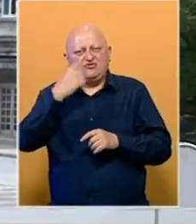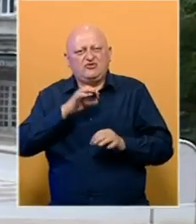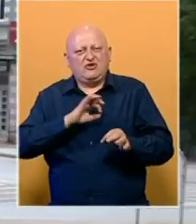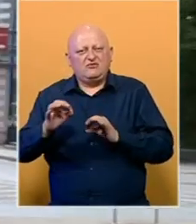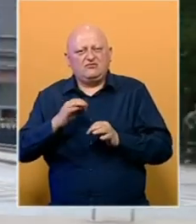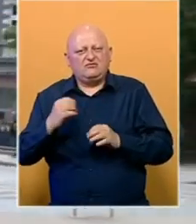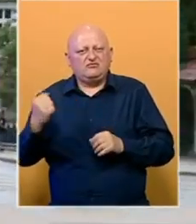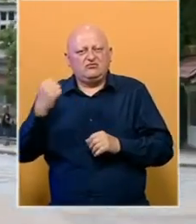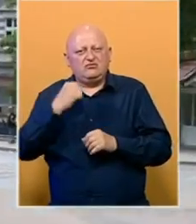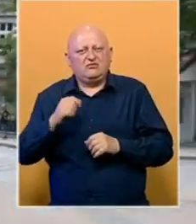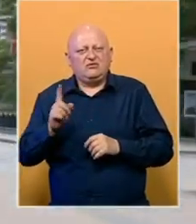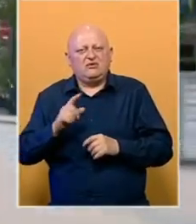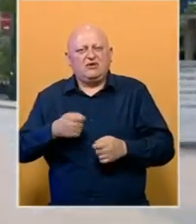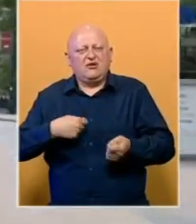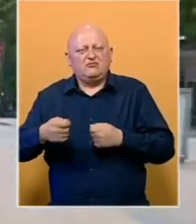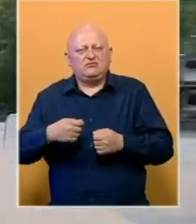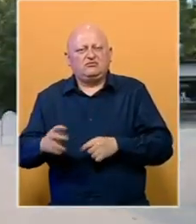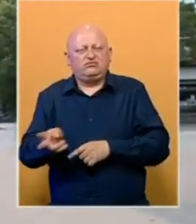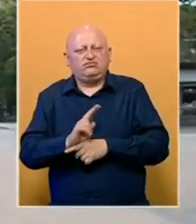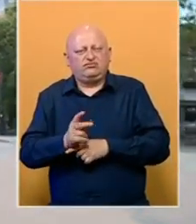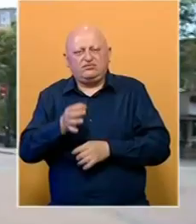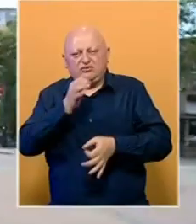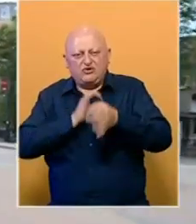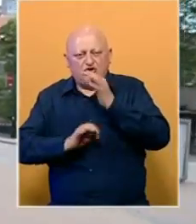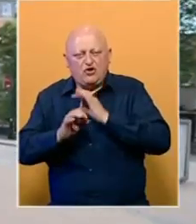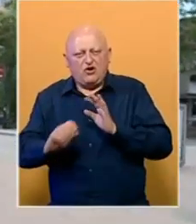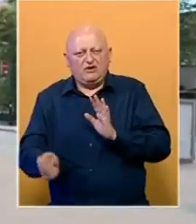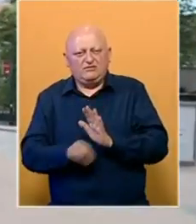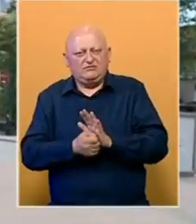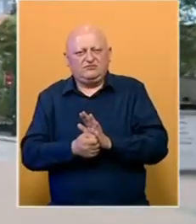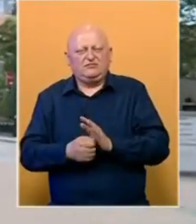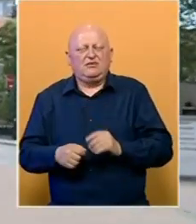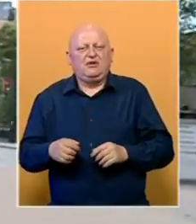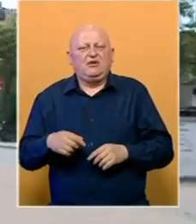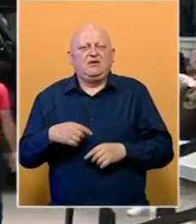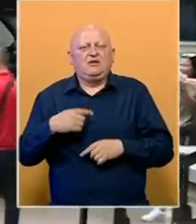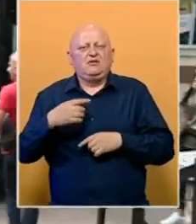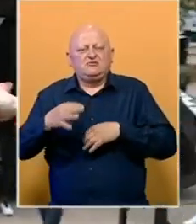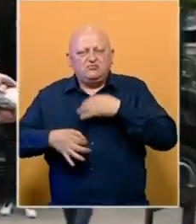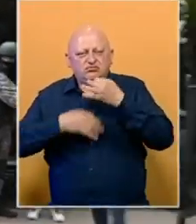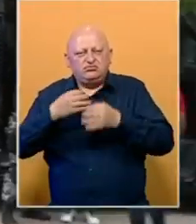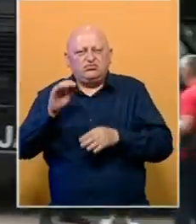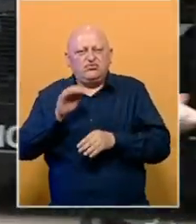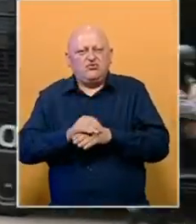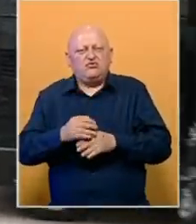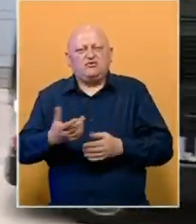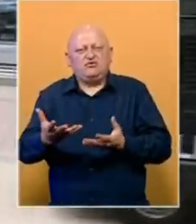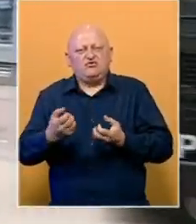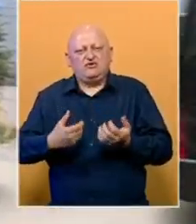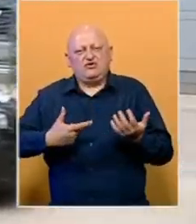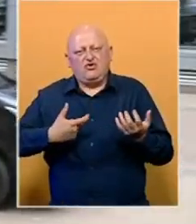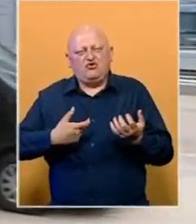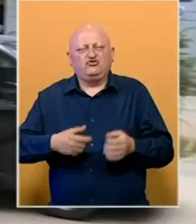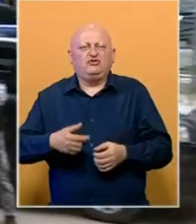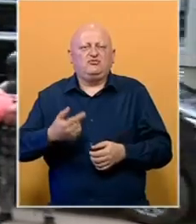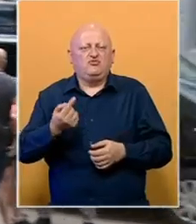se sumniče da su organizovali kriminalnu grupu radi neovlaštene proizvodnje i stavljanja u promet opojnih droga. Tokom pretresa pronađeno je